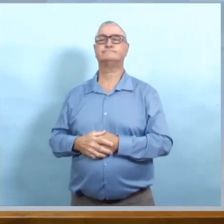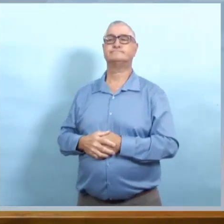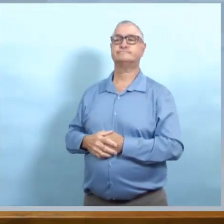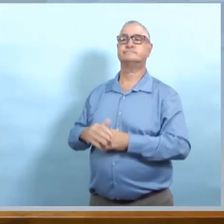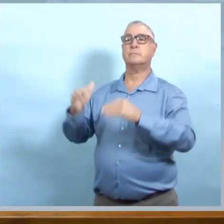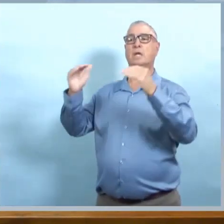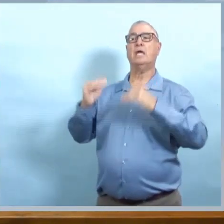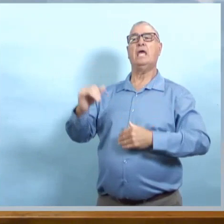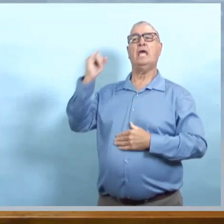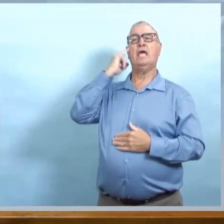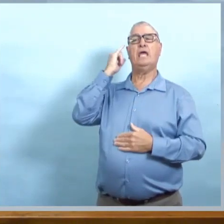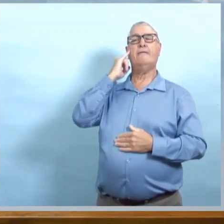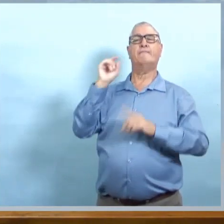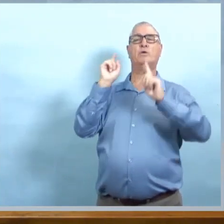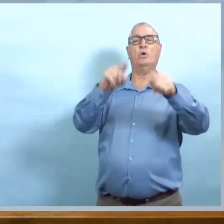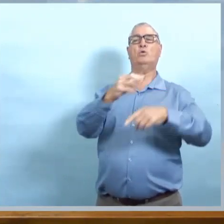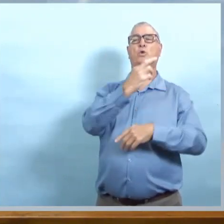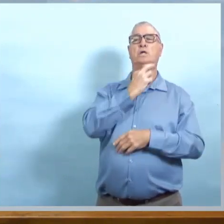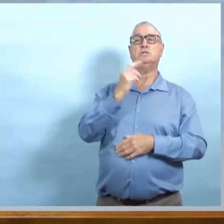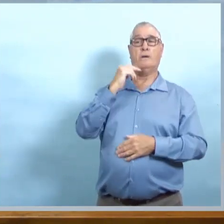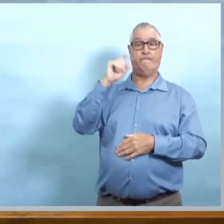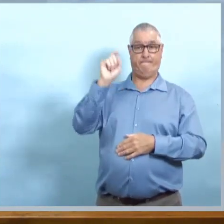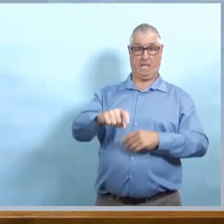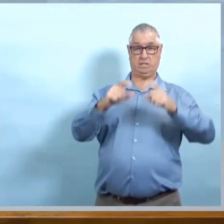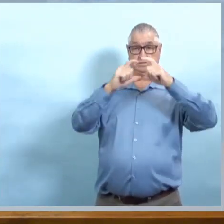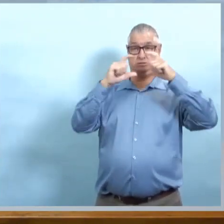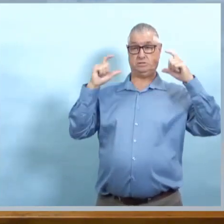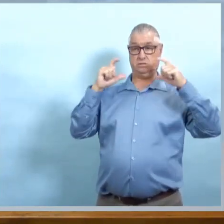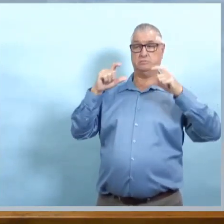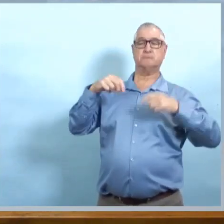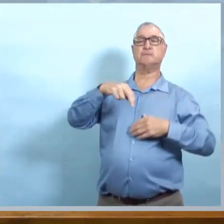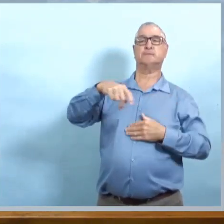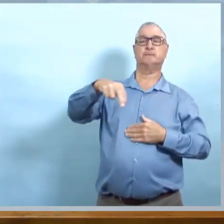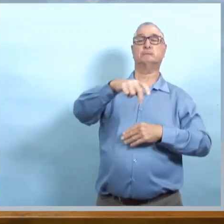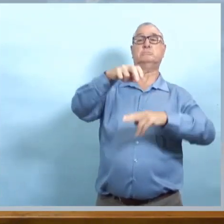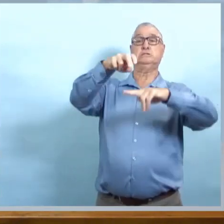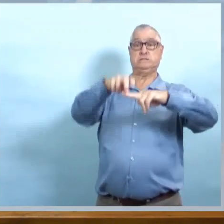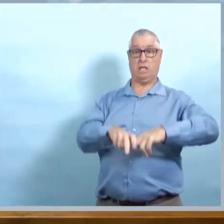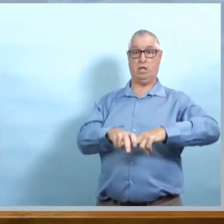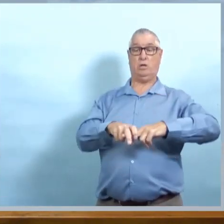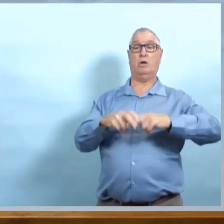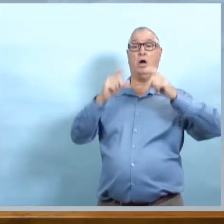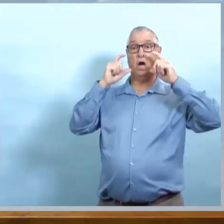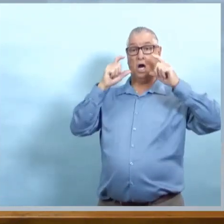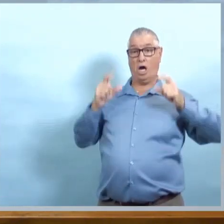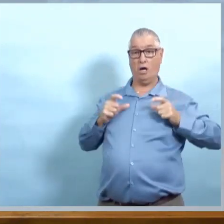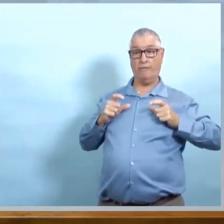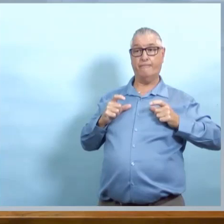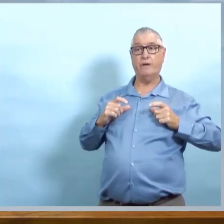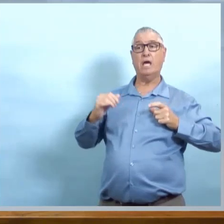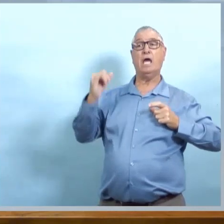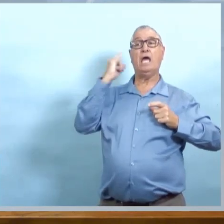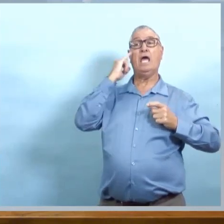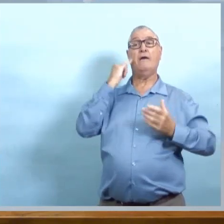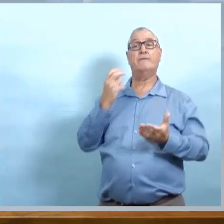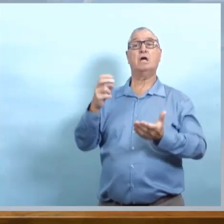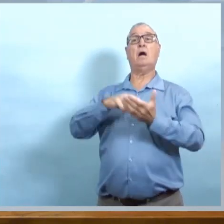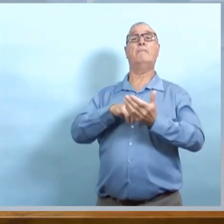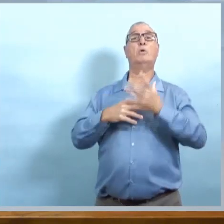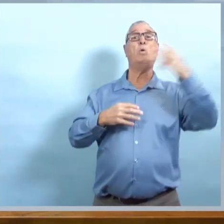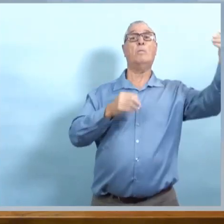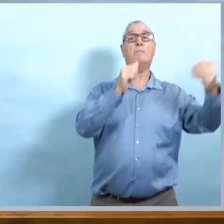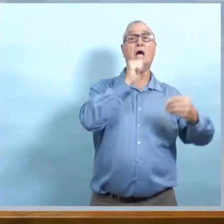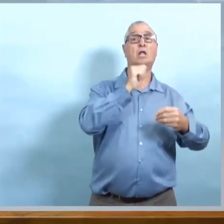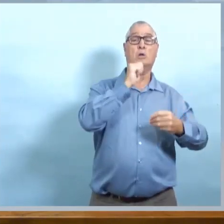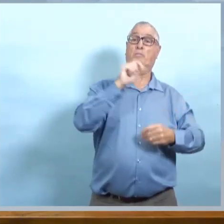faut redoubler nos efforts pour garder le virus à l'extérieur de ces situations. Alors, si on va